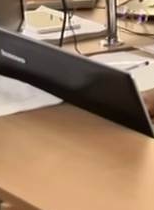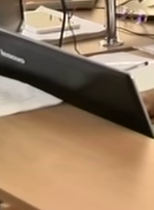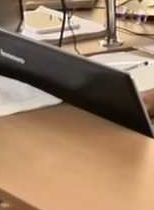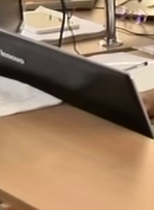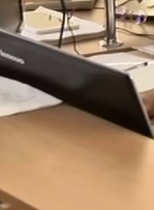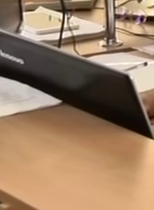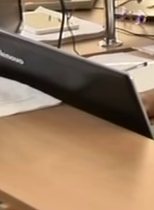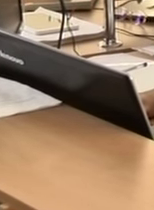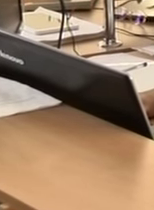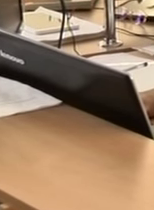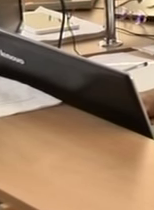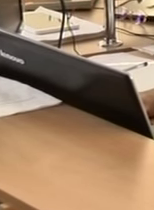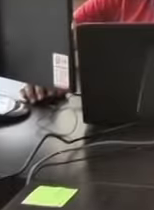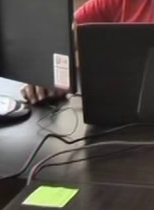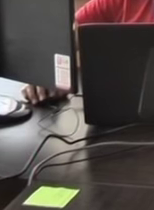Кендо Юй, скінь, будь ласка.